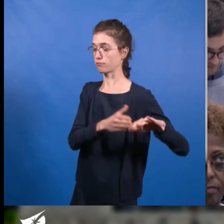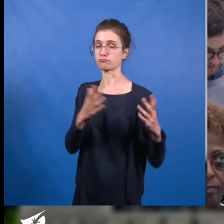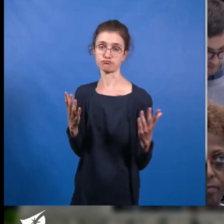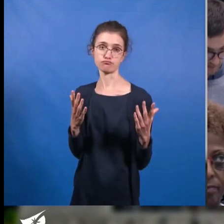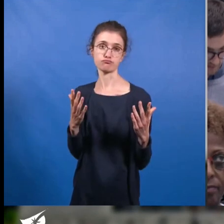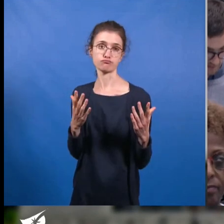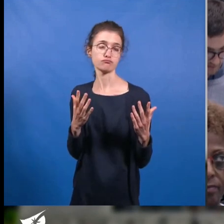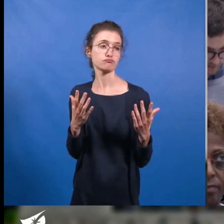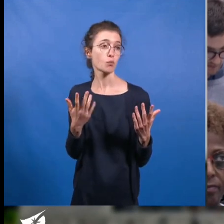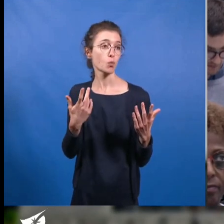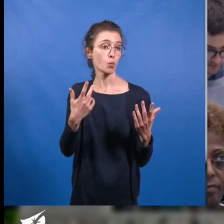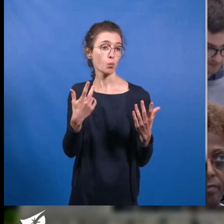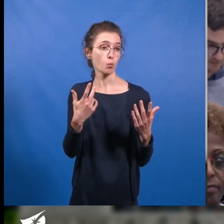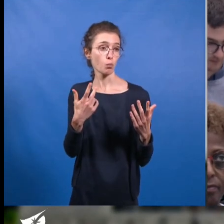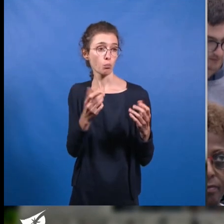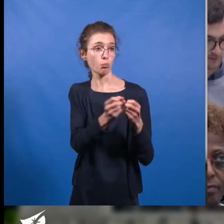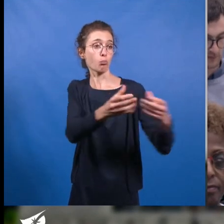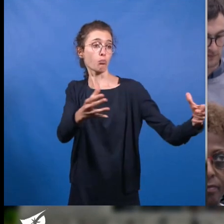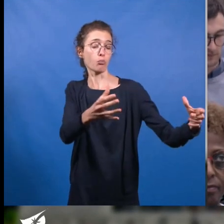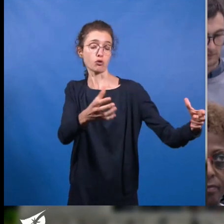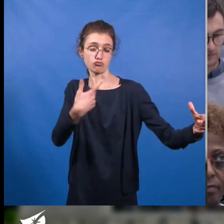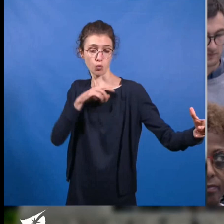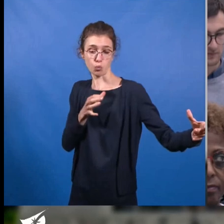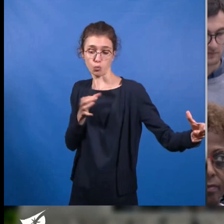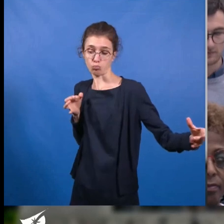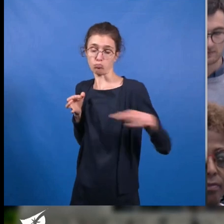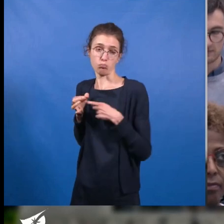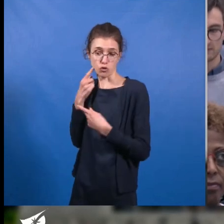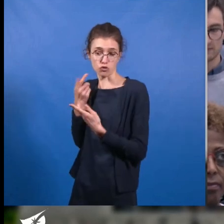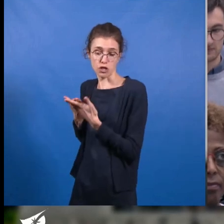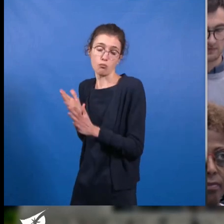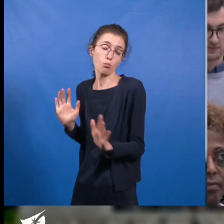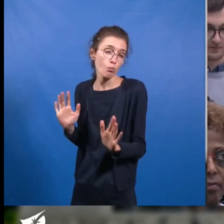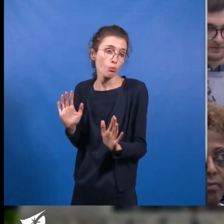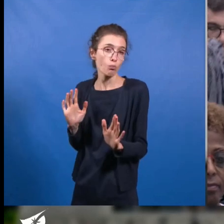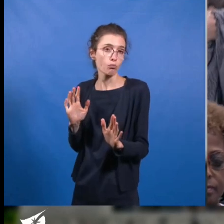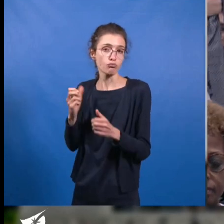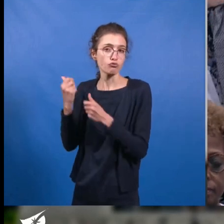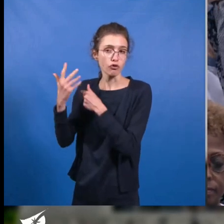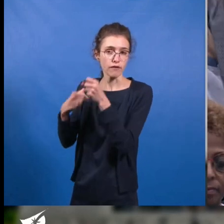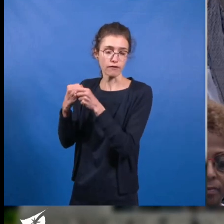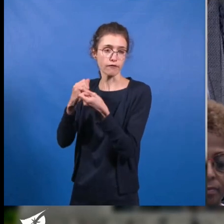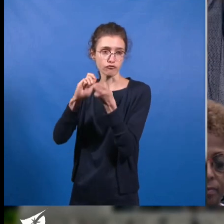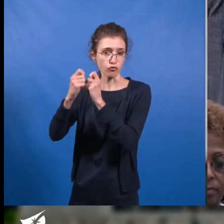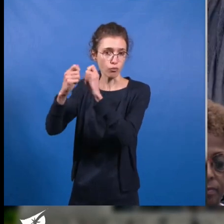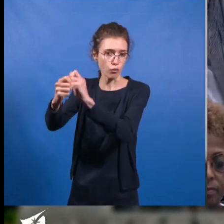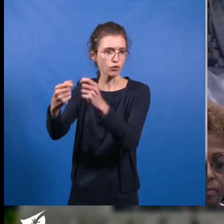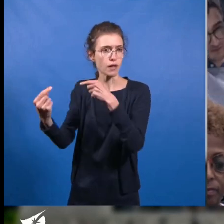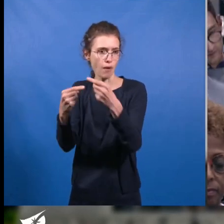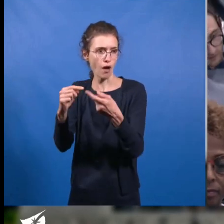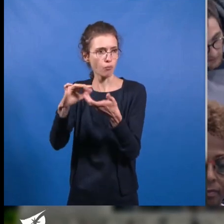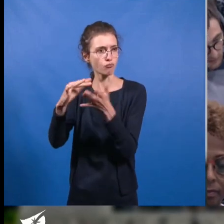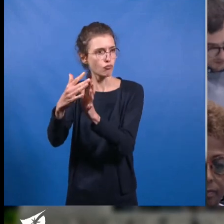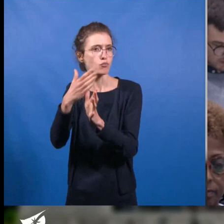quelque peu isolés dans l'Assemblée à cette époque, d'année en année, sur la question du travail et du temps libre, les lignes bougent. Le débat progresse et je m'en